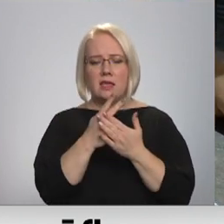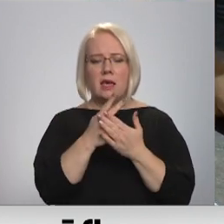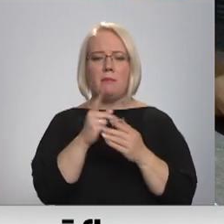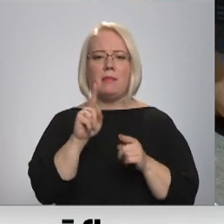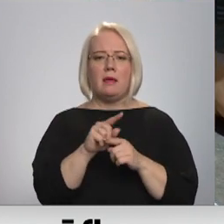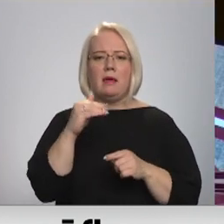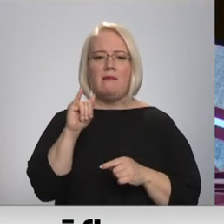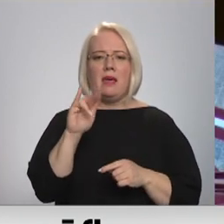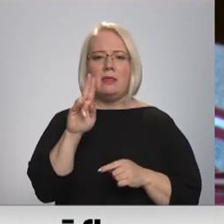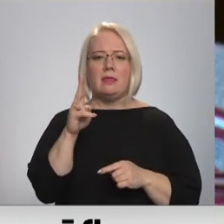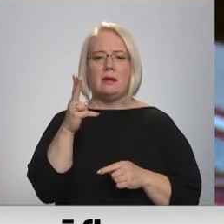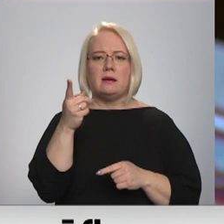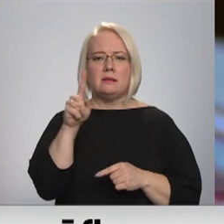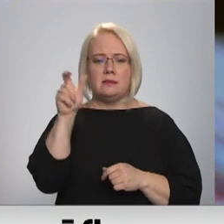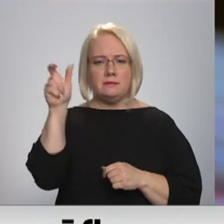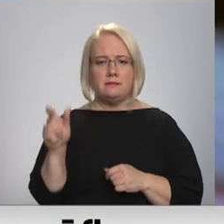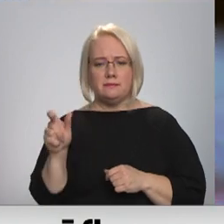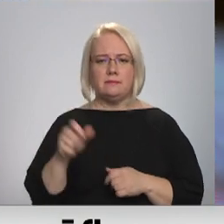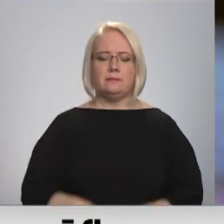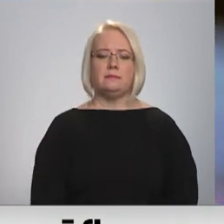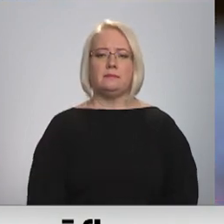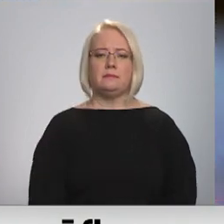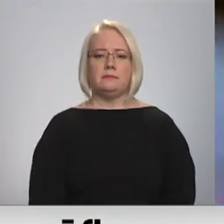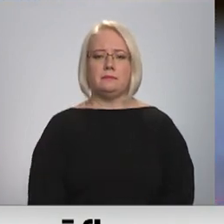Eženam Finkam. Ausmas prukta ar visgailums Latgales regionālā televīzija.